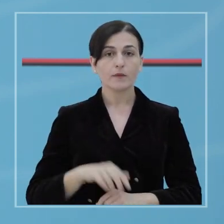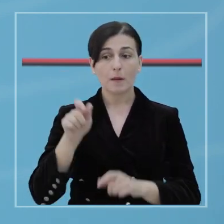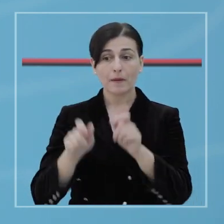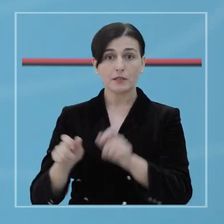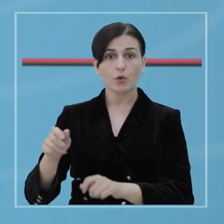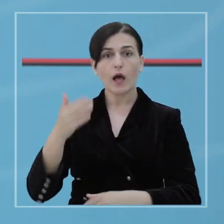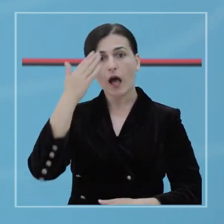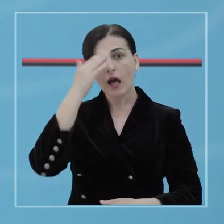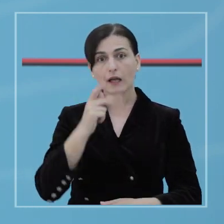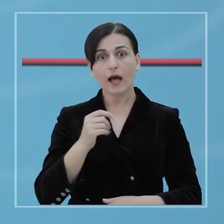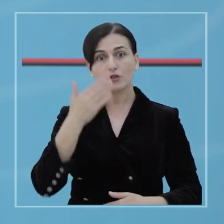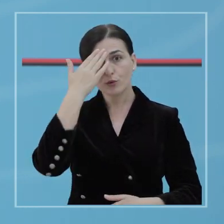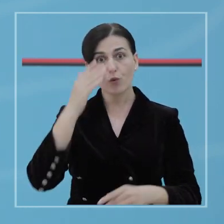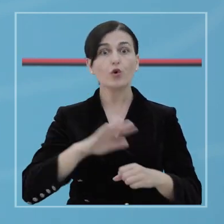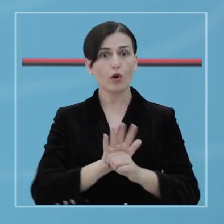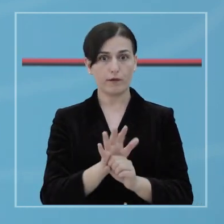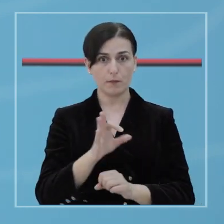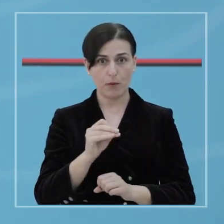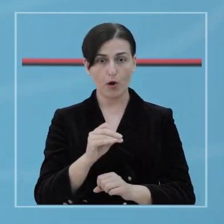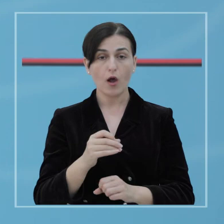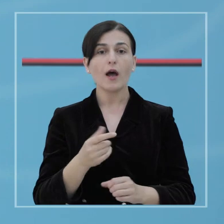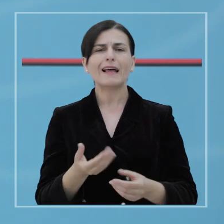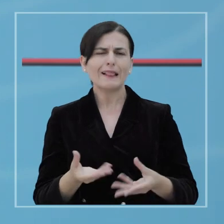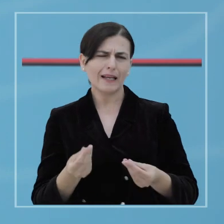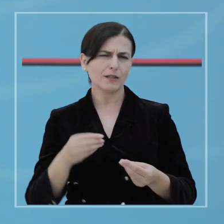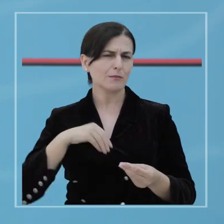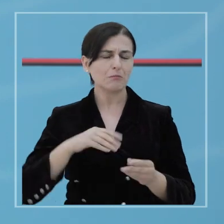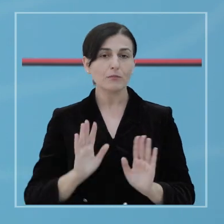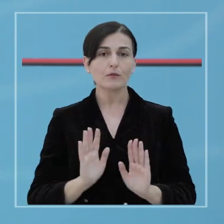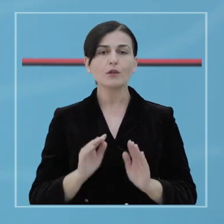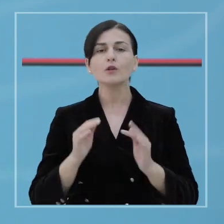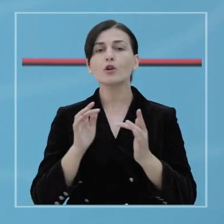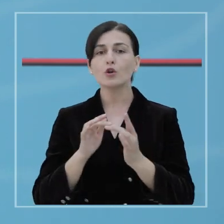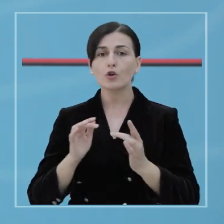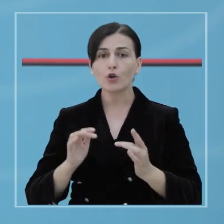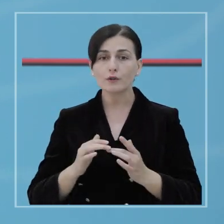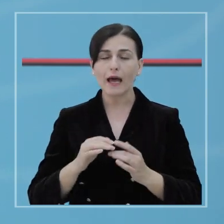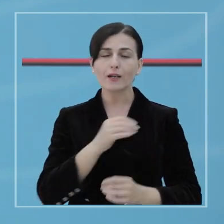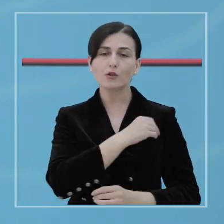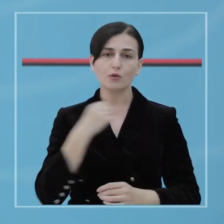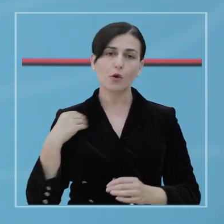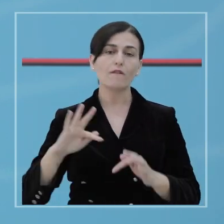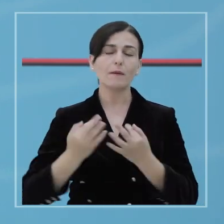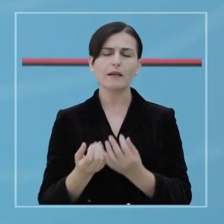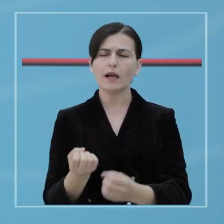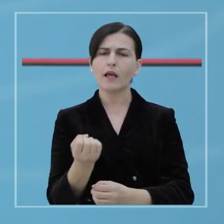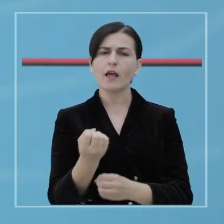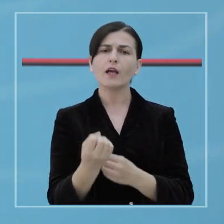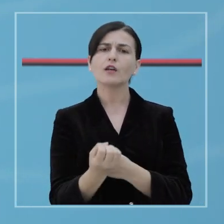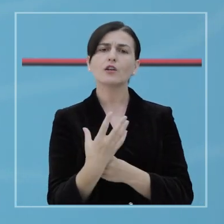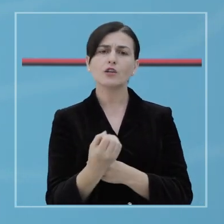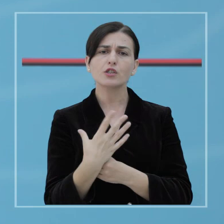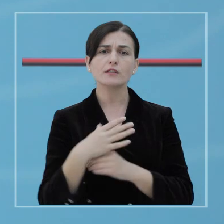prekurë me COVID, pa shenja klinike, ose me simptomat e leta, të kontaktojnë online me mjegu në familjes për këshila,